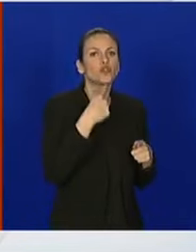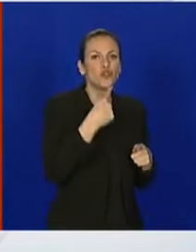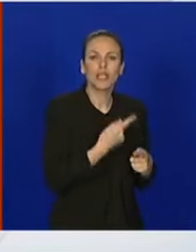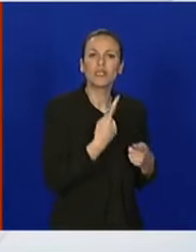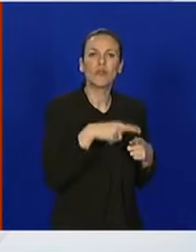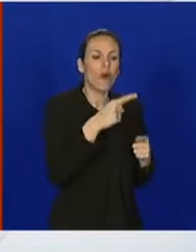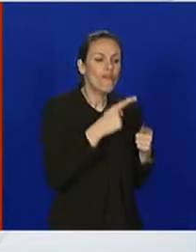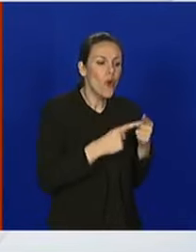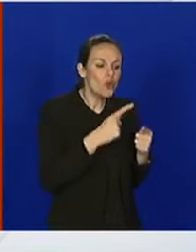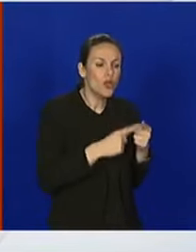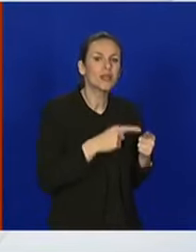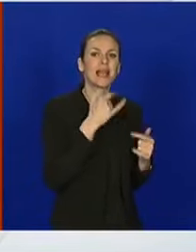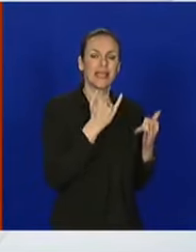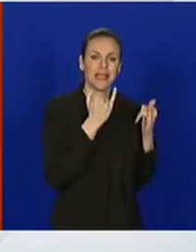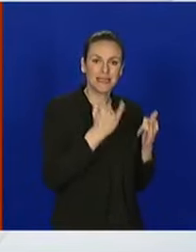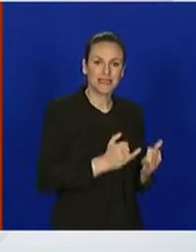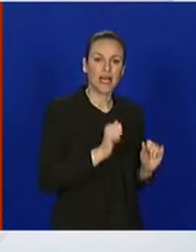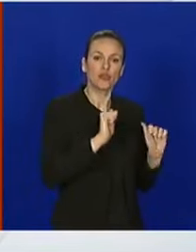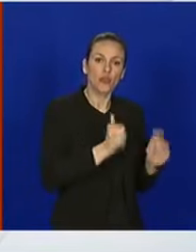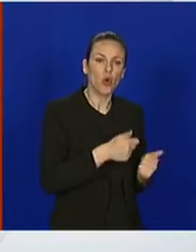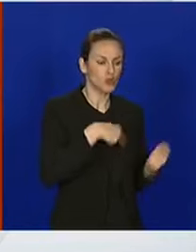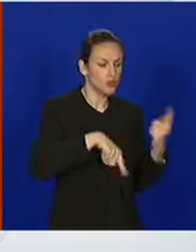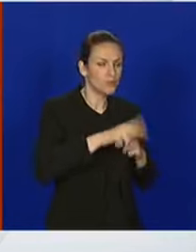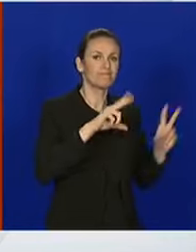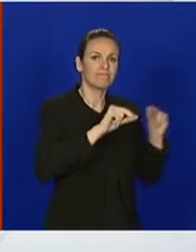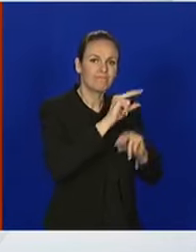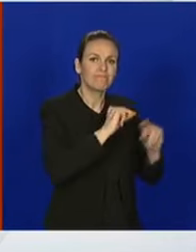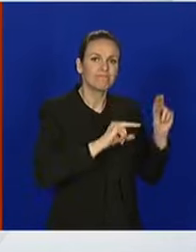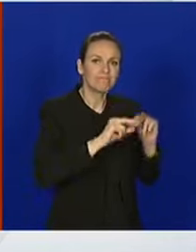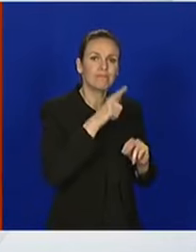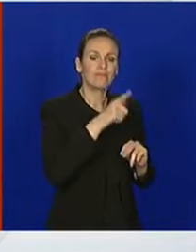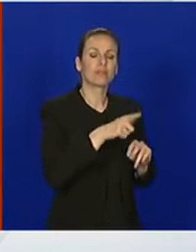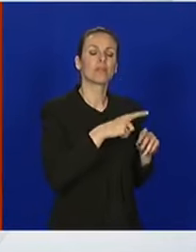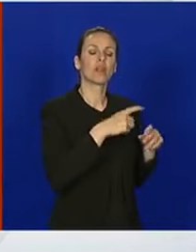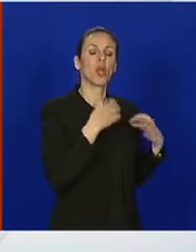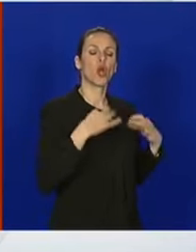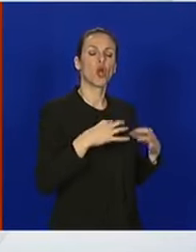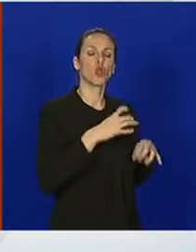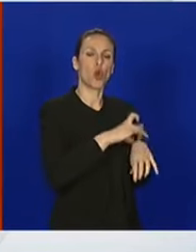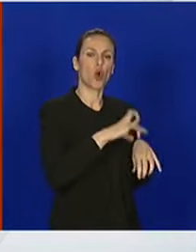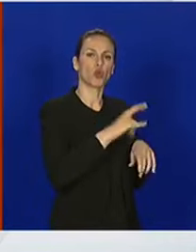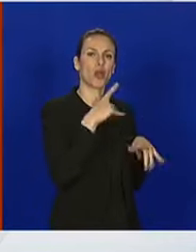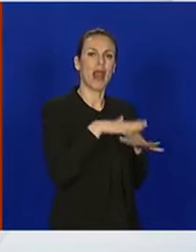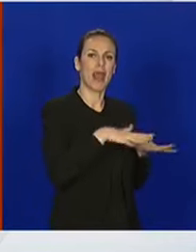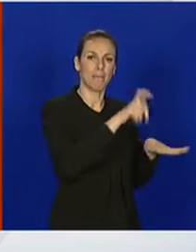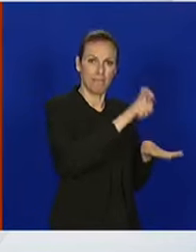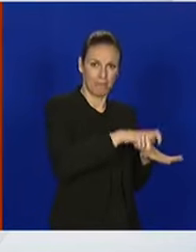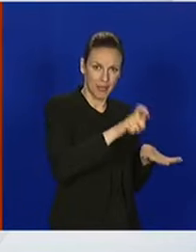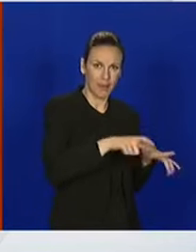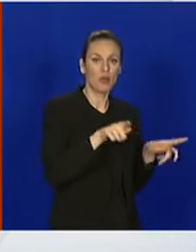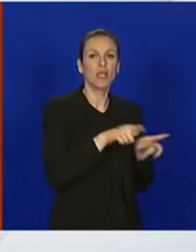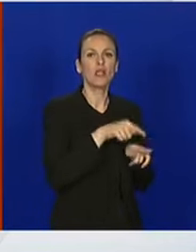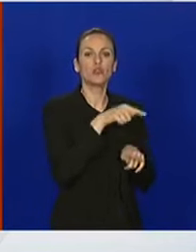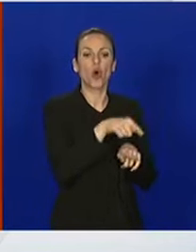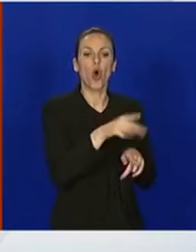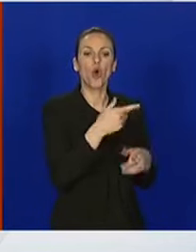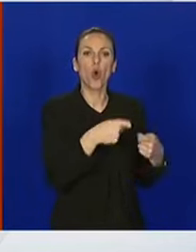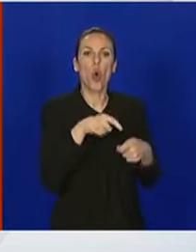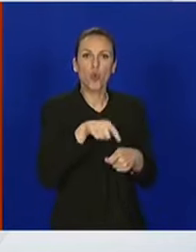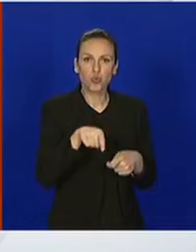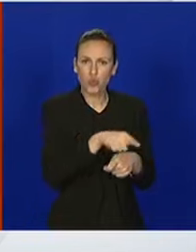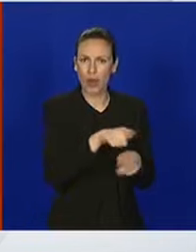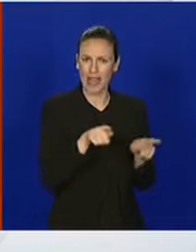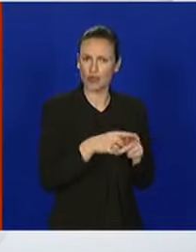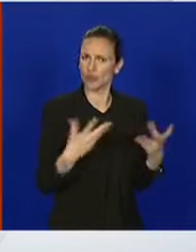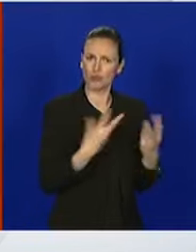detalji predmet razgovora između epidemiologa i predstavnika njihovih udruga, dakle,